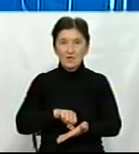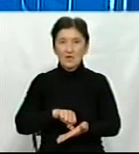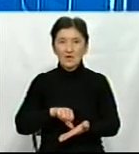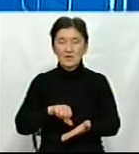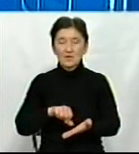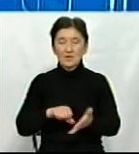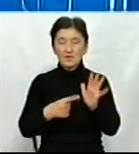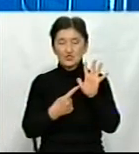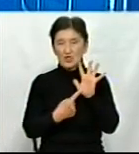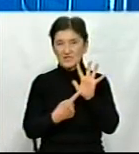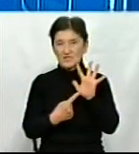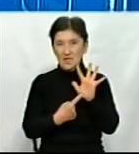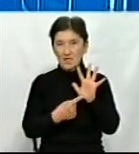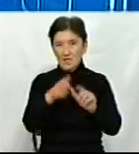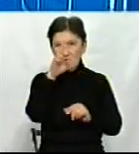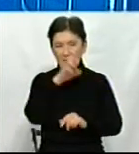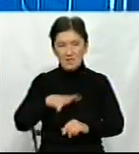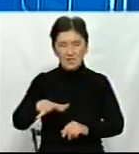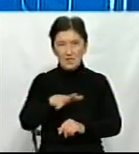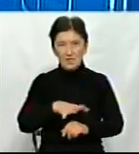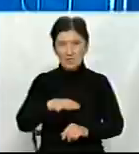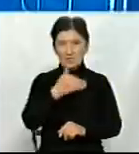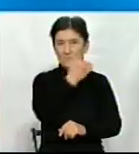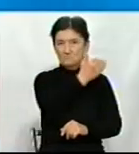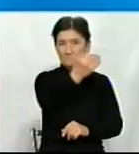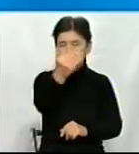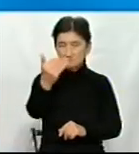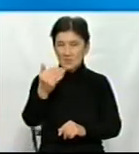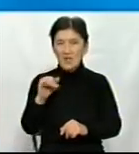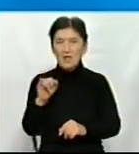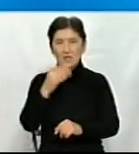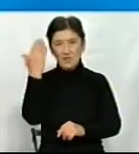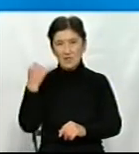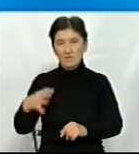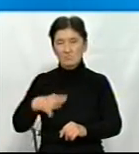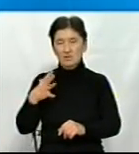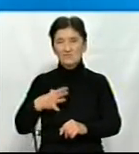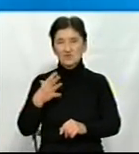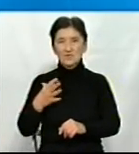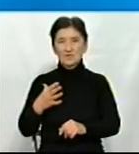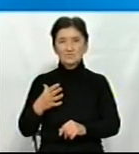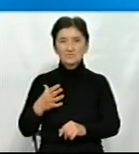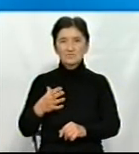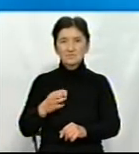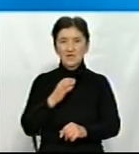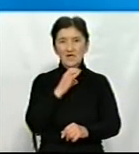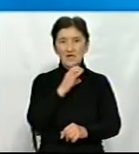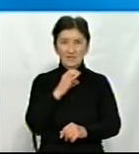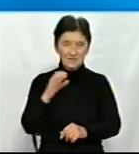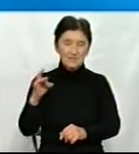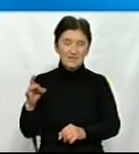учасників шести країн світу. Це європейські країни і колишні країни СНД.